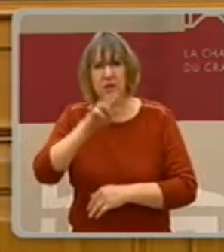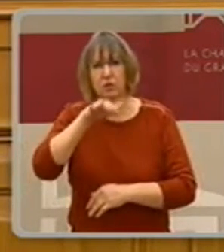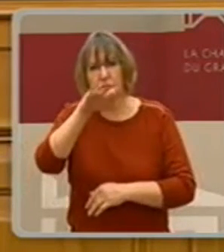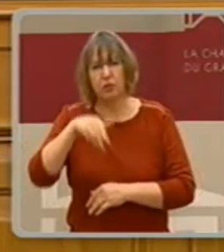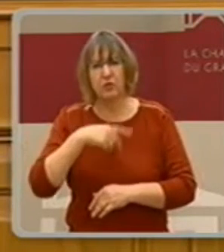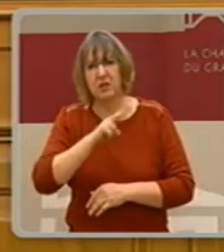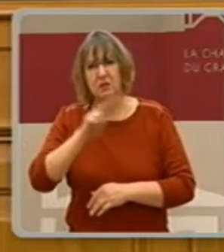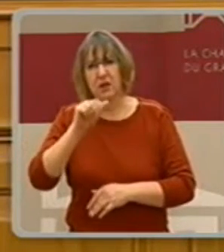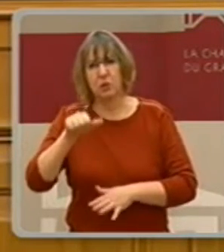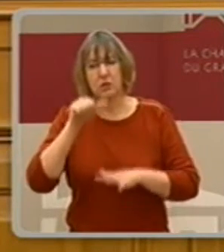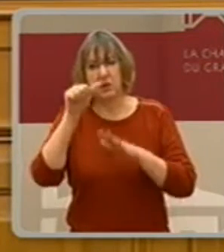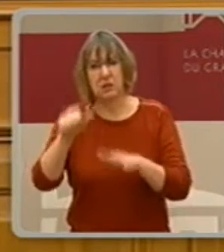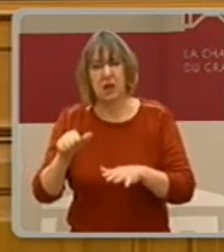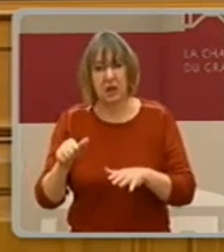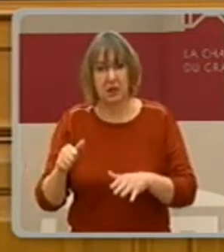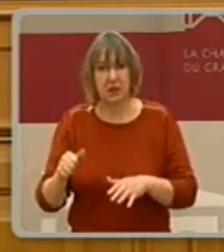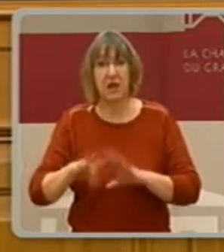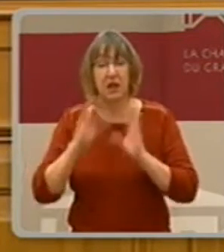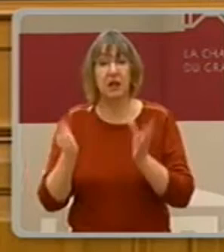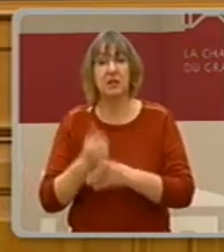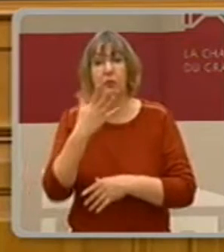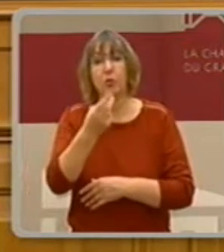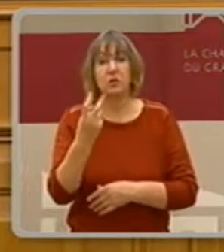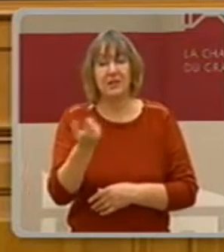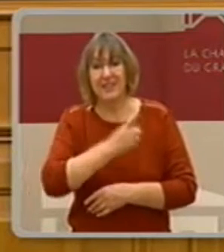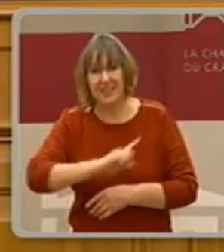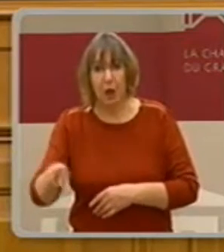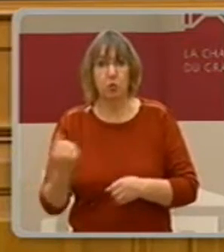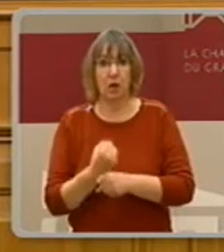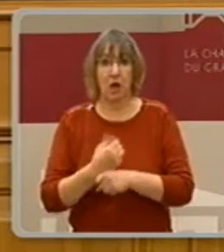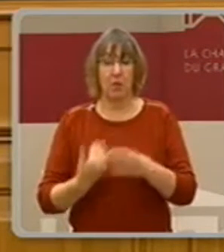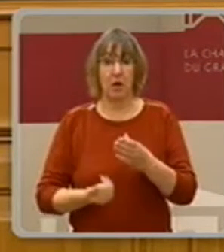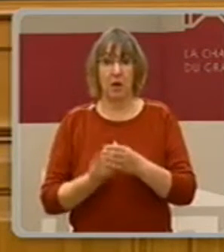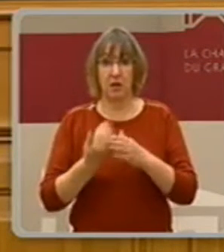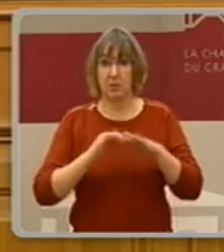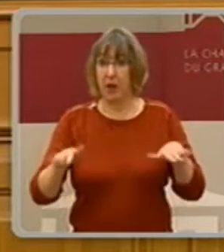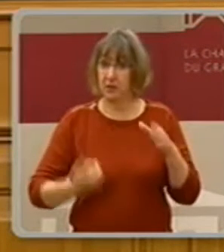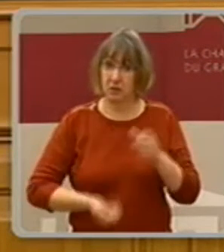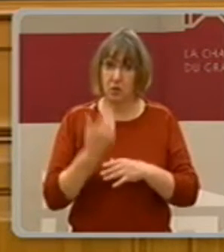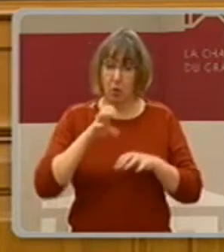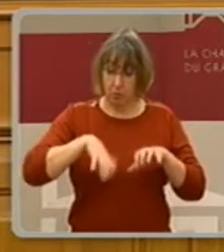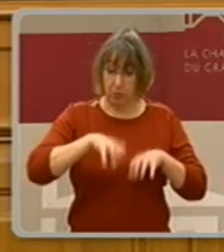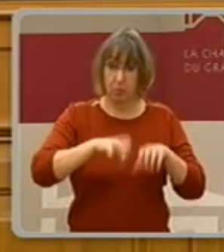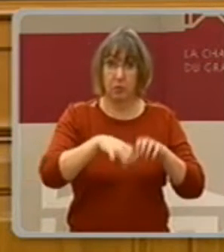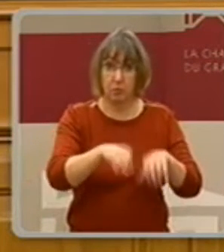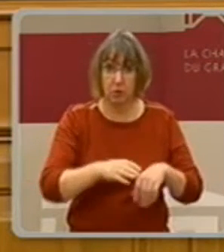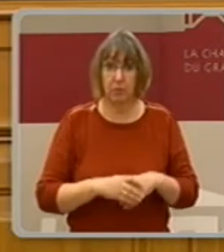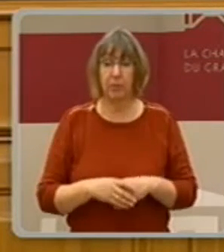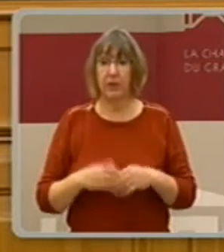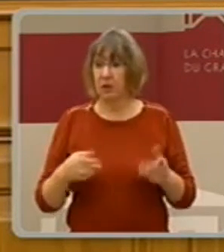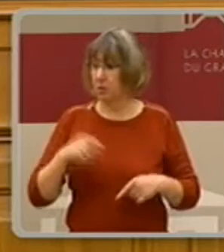meine ich sieht das. In dieser Legislaturperiode wurden 60.000 neue Erbisplätze geschaffen.